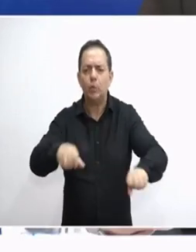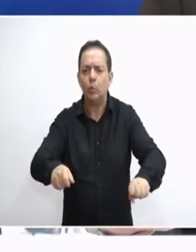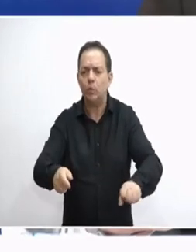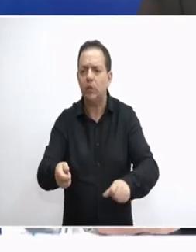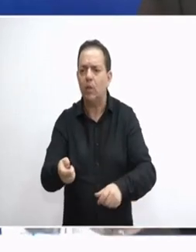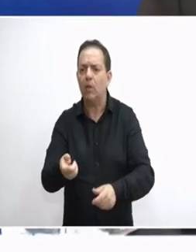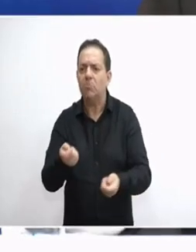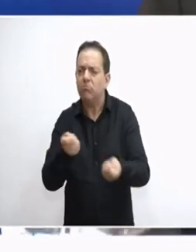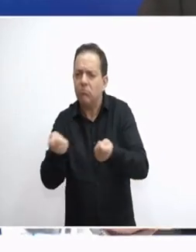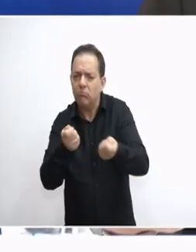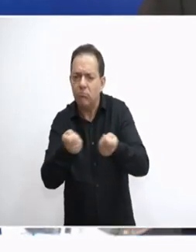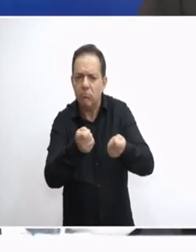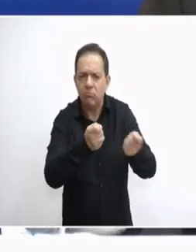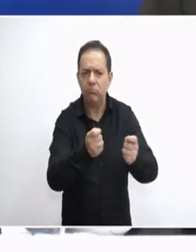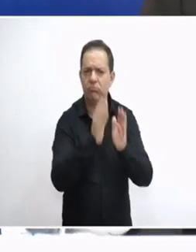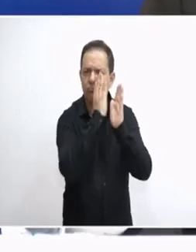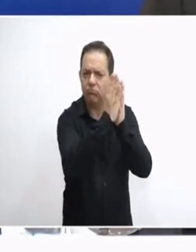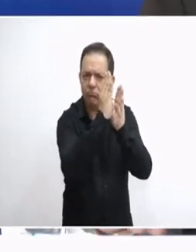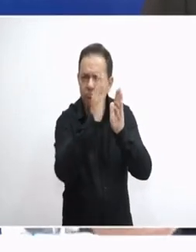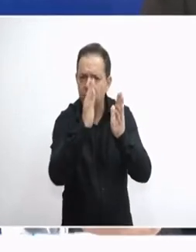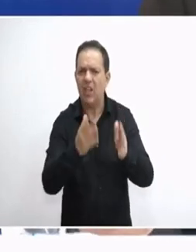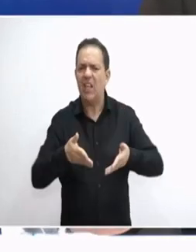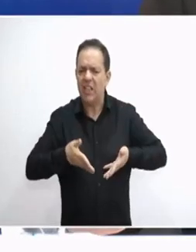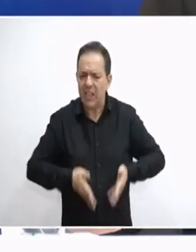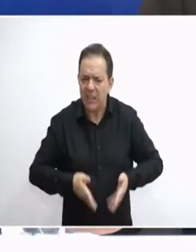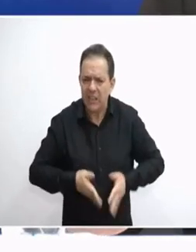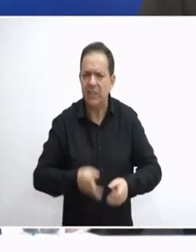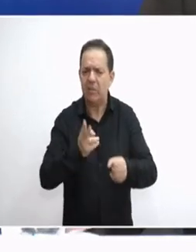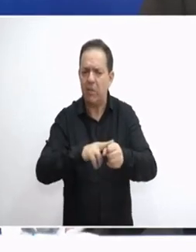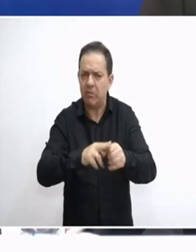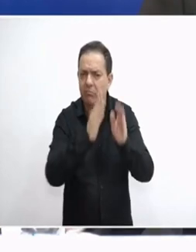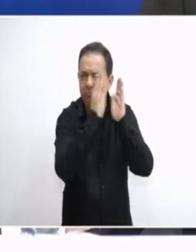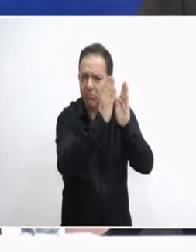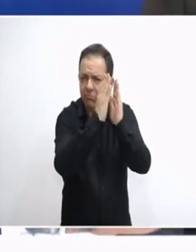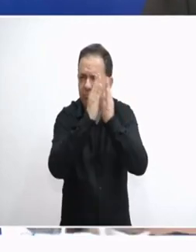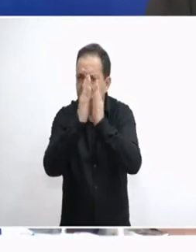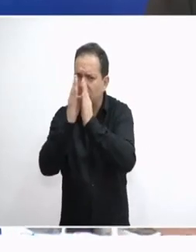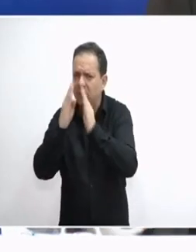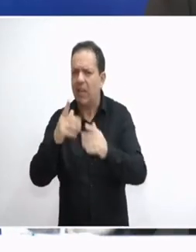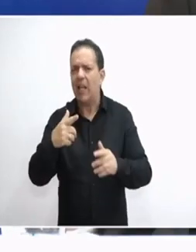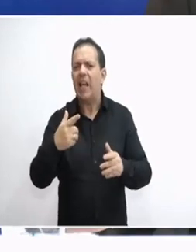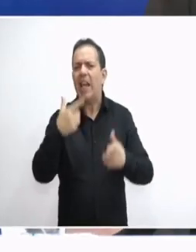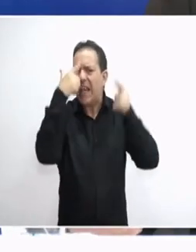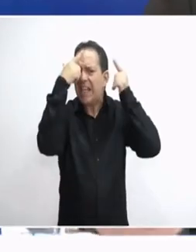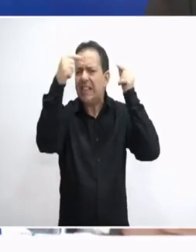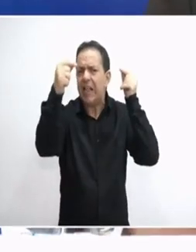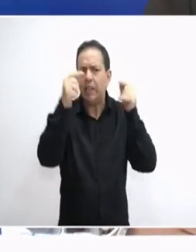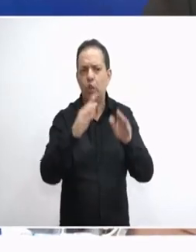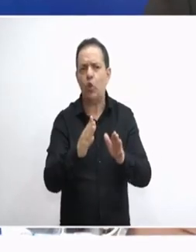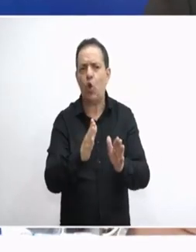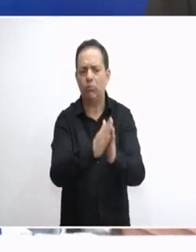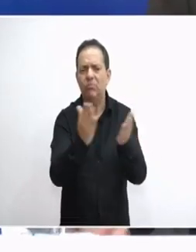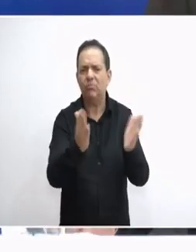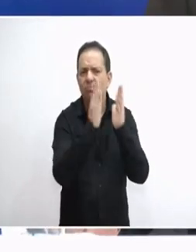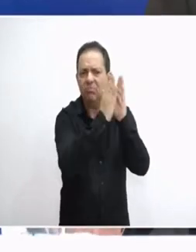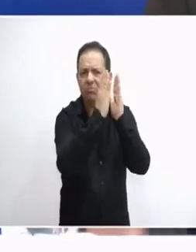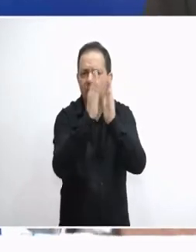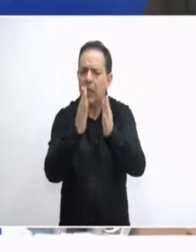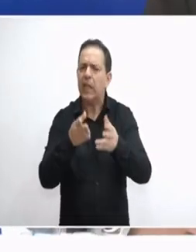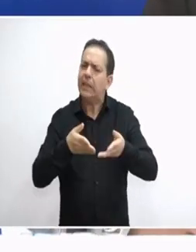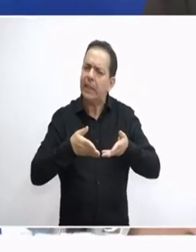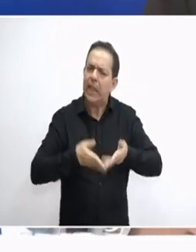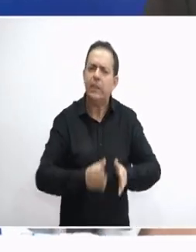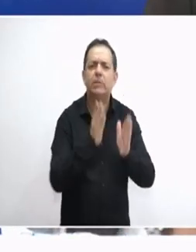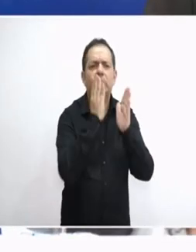ληξιαρχία οι γενήσεις σας μπαίνουν στα ληξιαρχία γιατί να ληξιαρχεί να έχουμε ένας ληξιαρχείο καλά τους